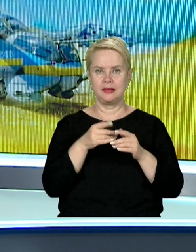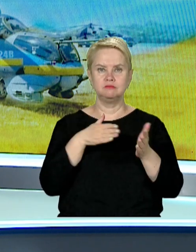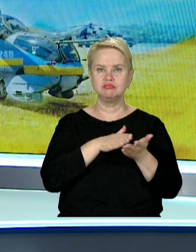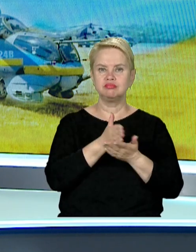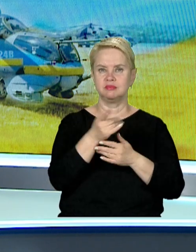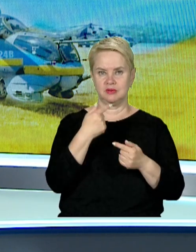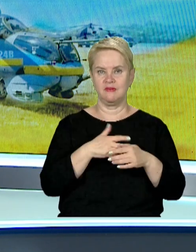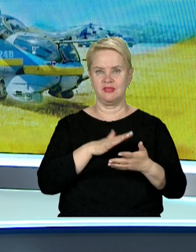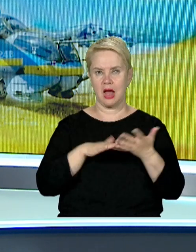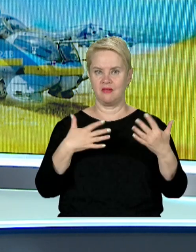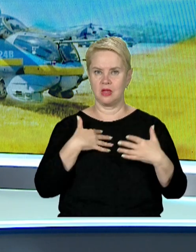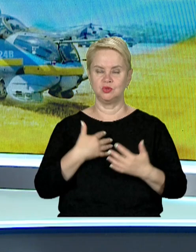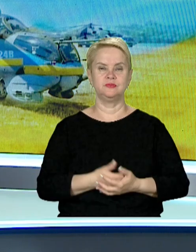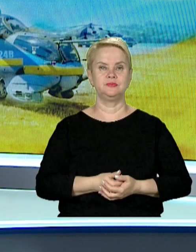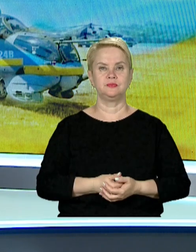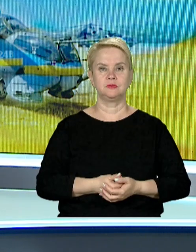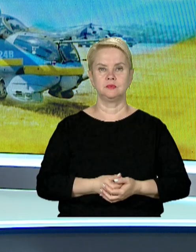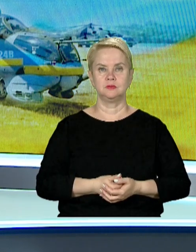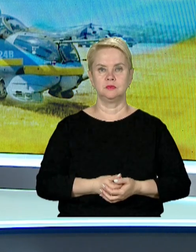хід далі у нашому матеріалі.